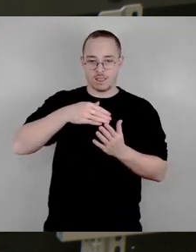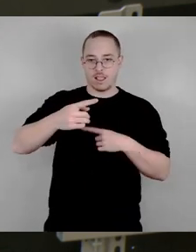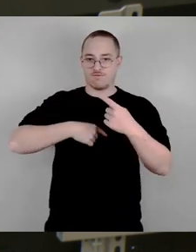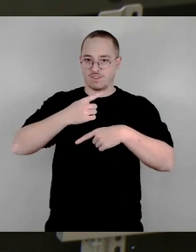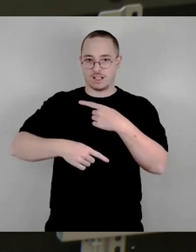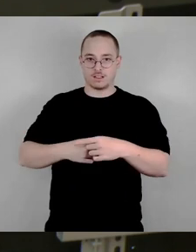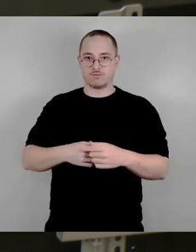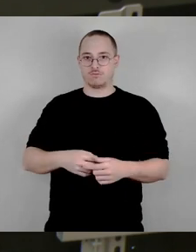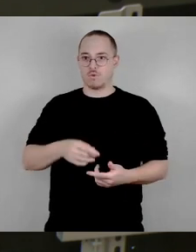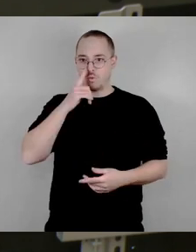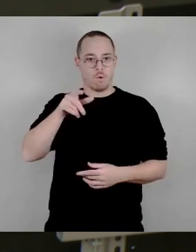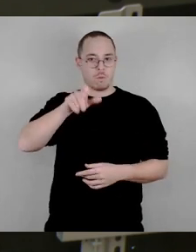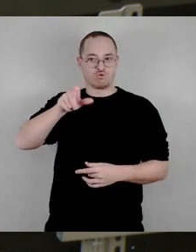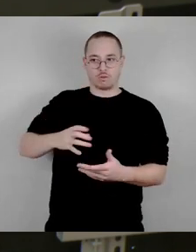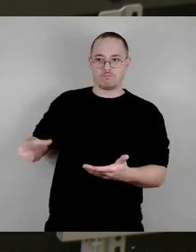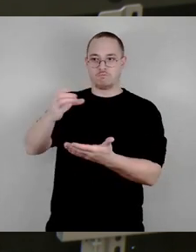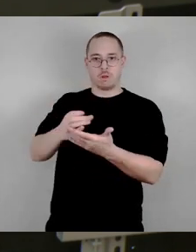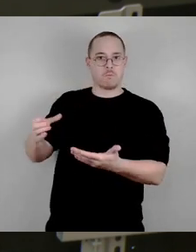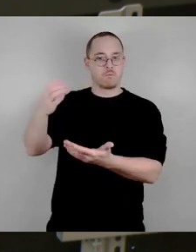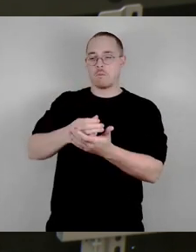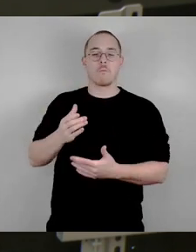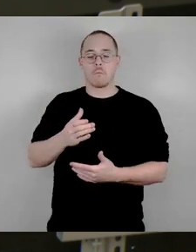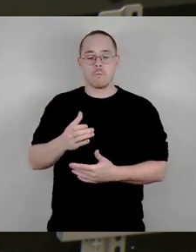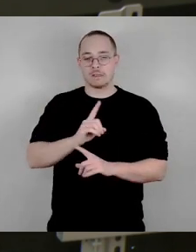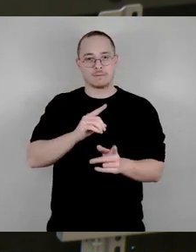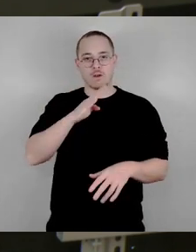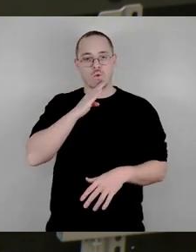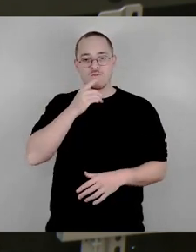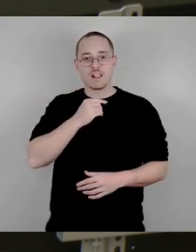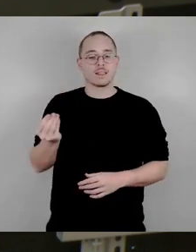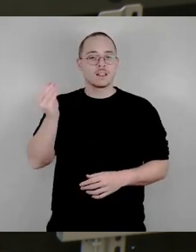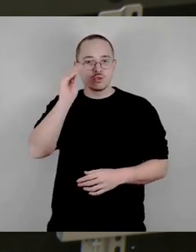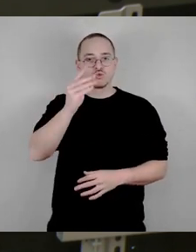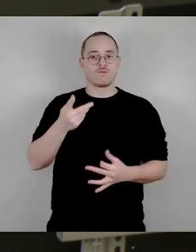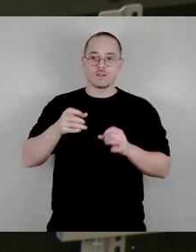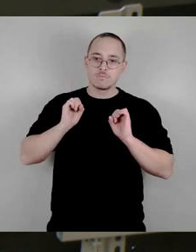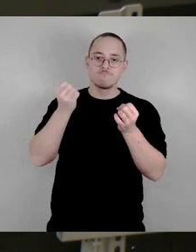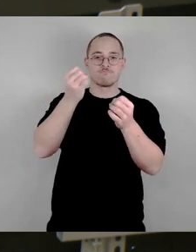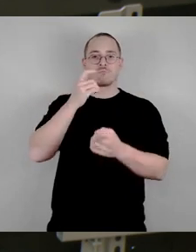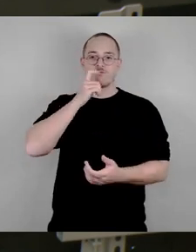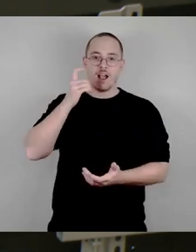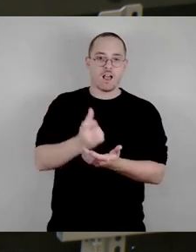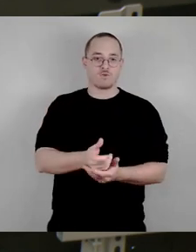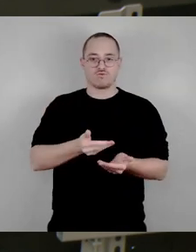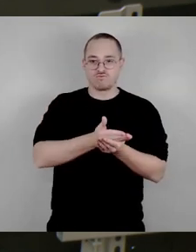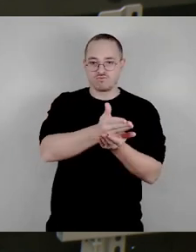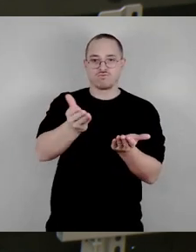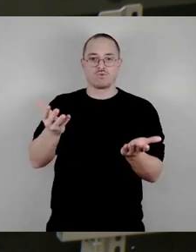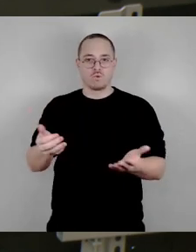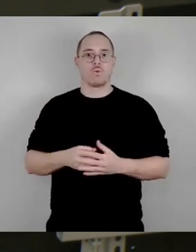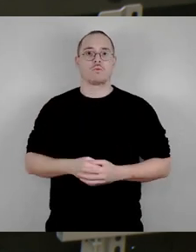bewohnen, sondern dass man auch Engagement und Verantwortung für ein Gebiet braucht. Und das geht natürlich vorrangig durch